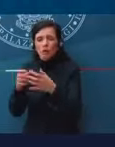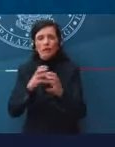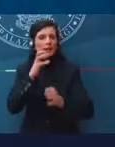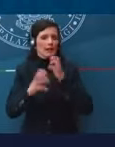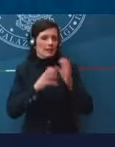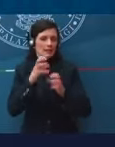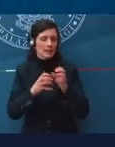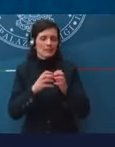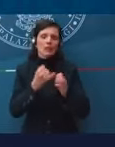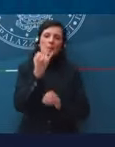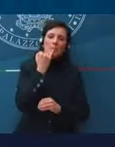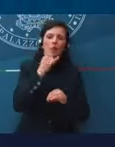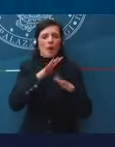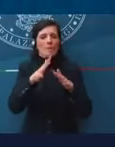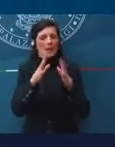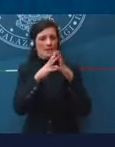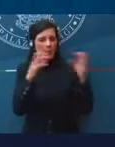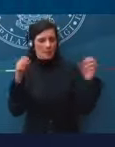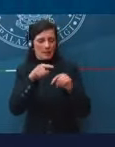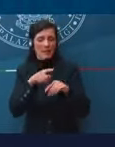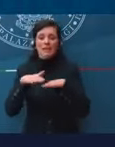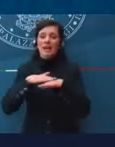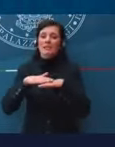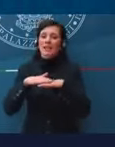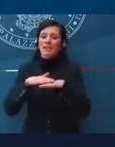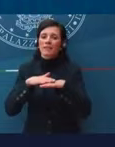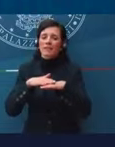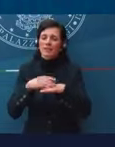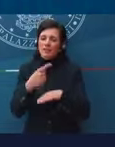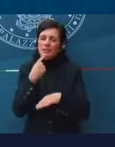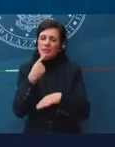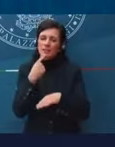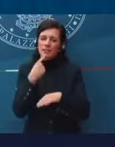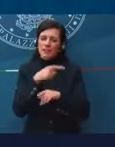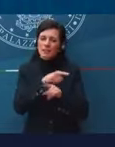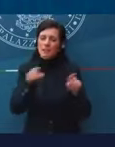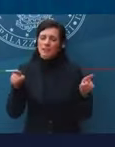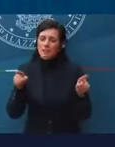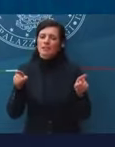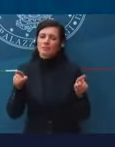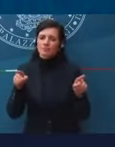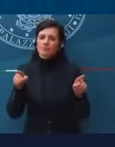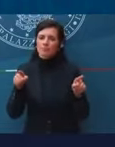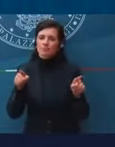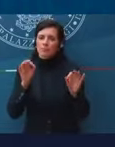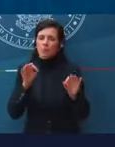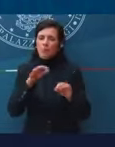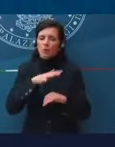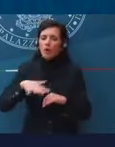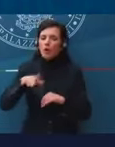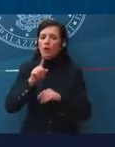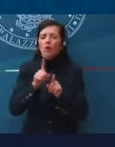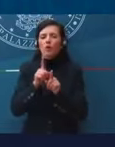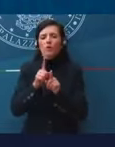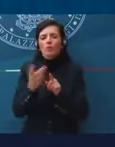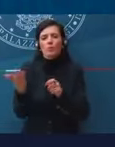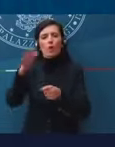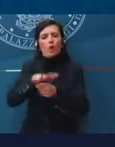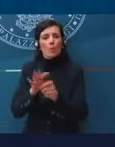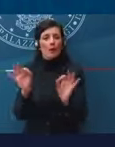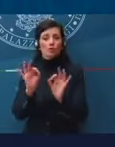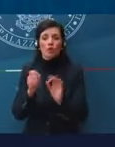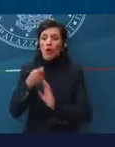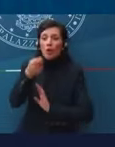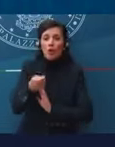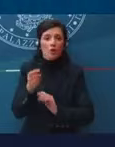e media impresa e i servizi, che mediamente sono quelli, diciamo così, che insistono più nell'area non coperta attualmente da